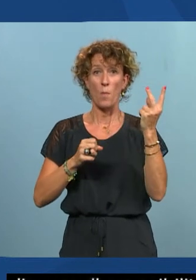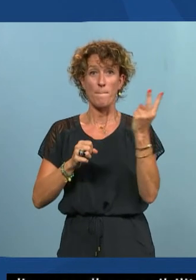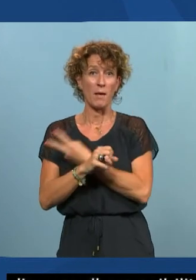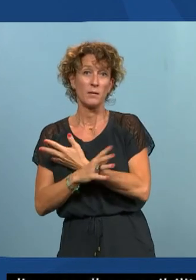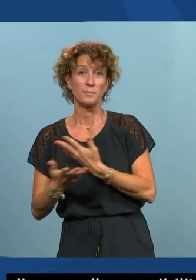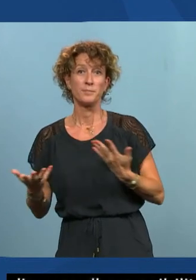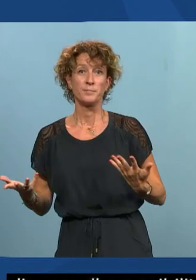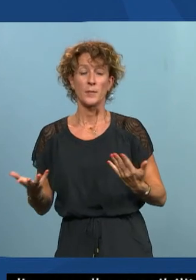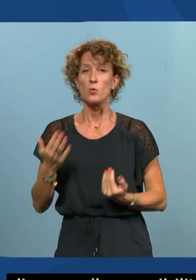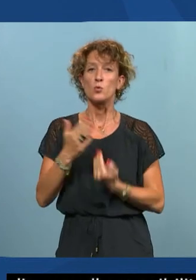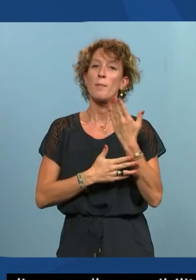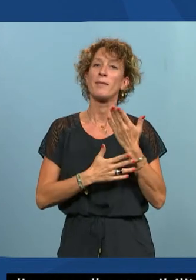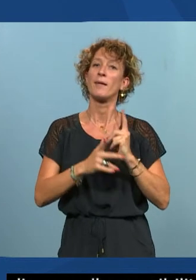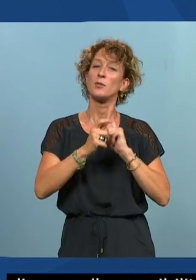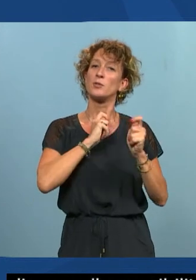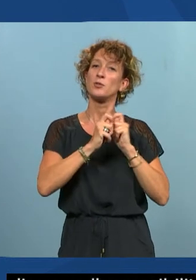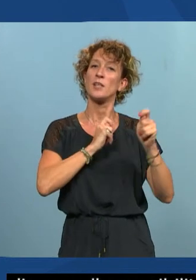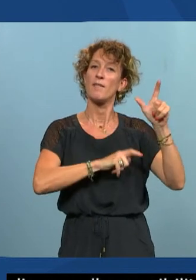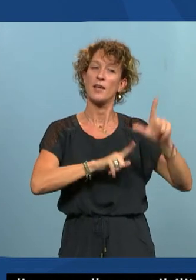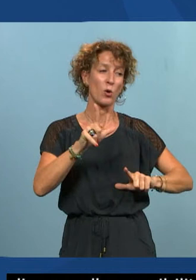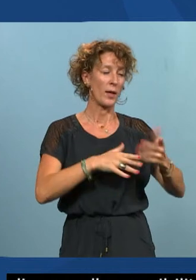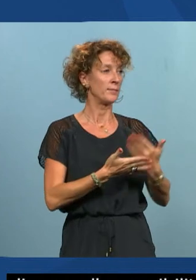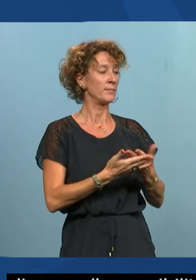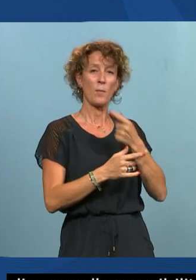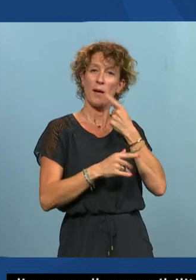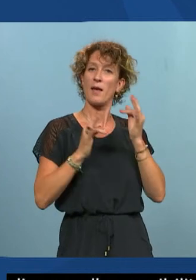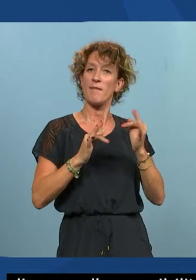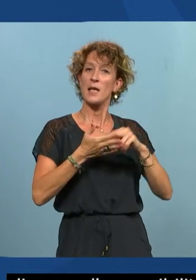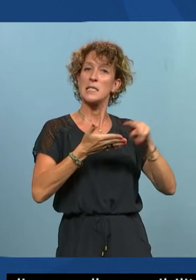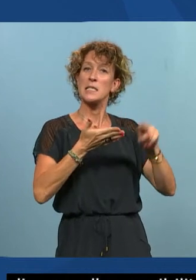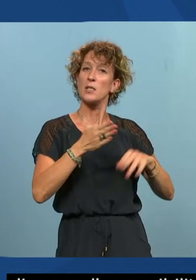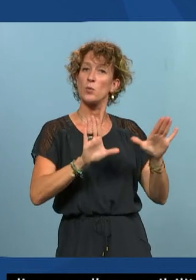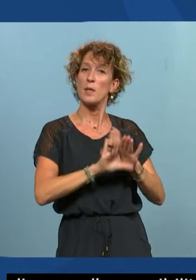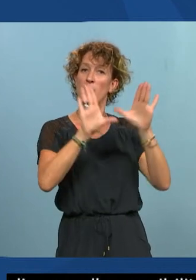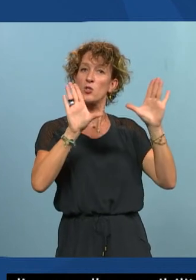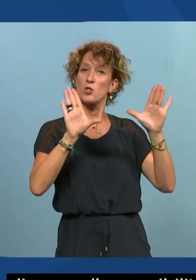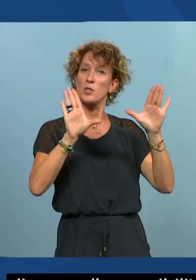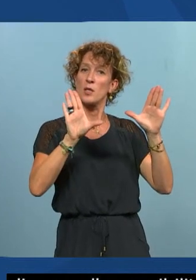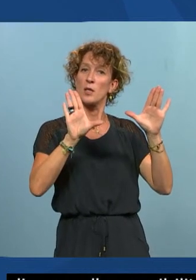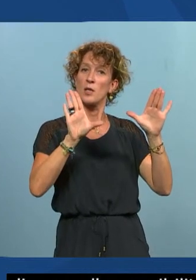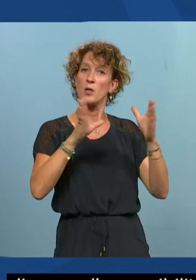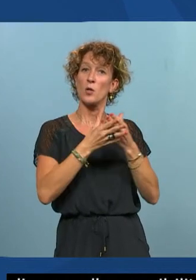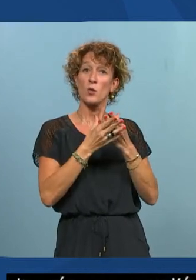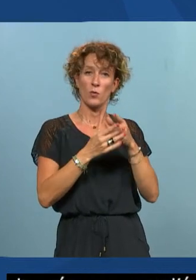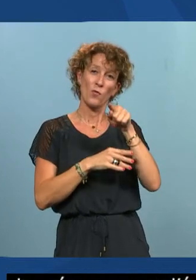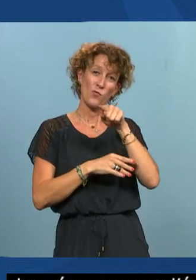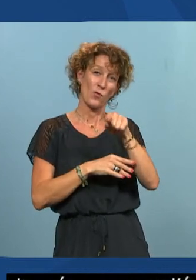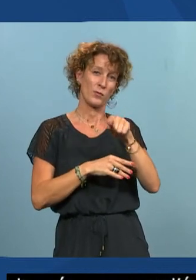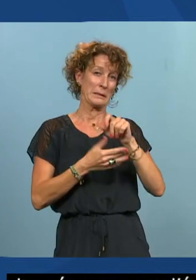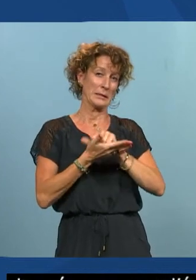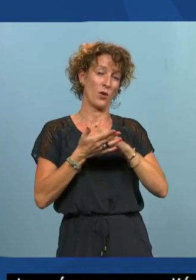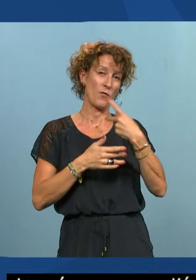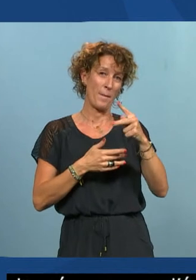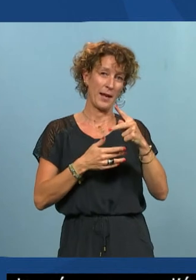avec on parlait avec un collègue de la fameuse signature en mode image que vous mettez beaucoup dans vos mails qui